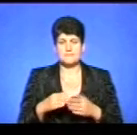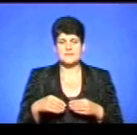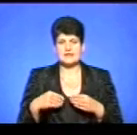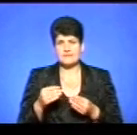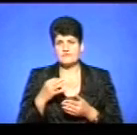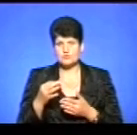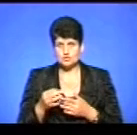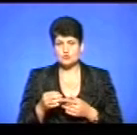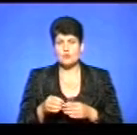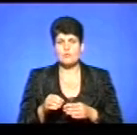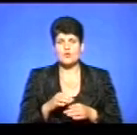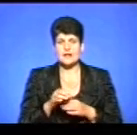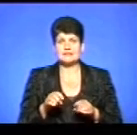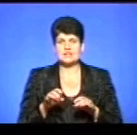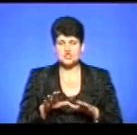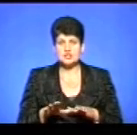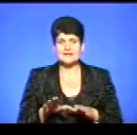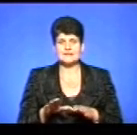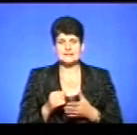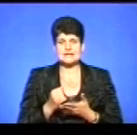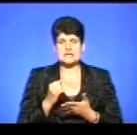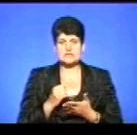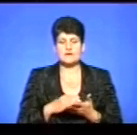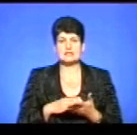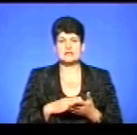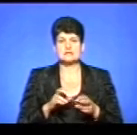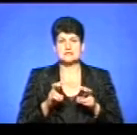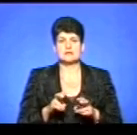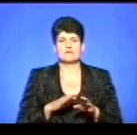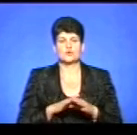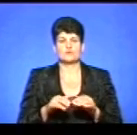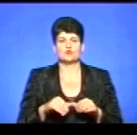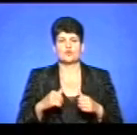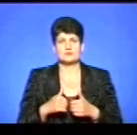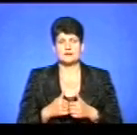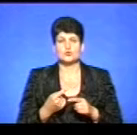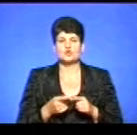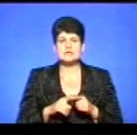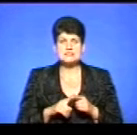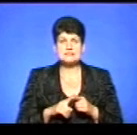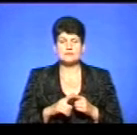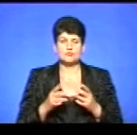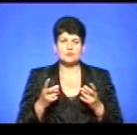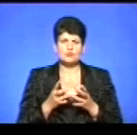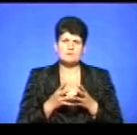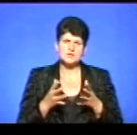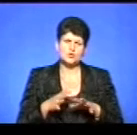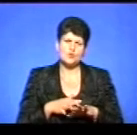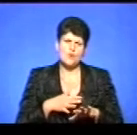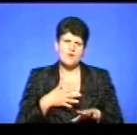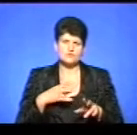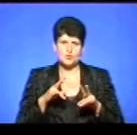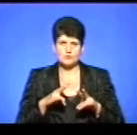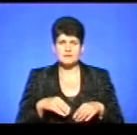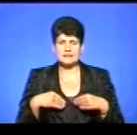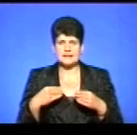що ми відповідний проєкт рішення реєстрували на засіданні виконавчого комітету. А якщо це петиція, яка потребує, наприклад, більш тривалого розгляду, ми